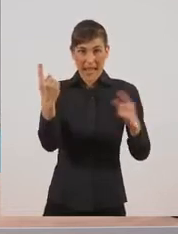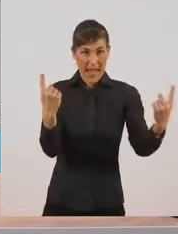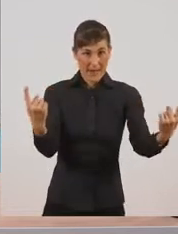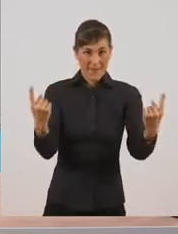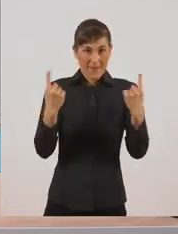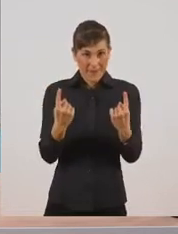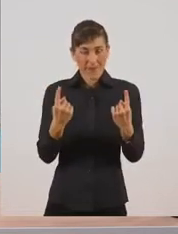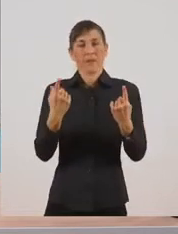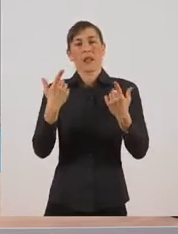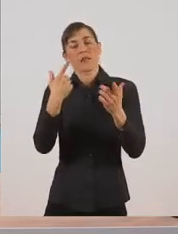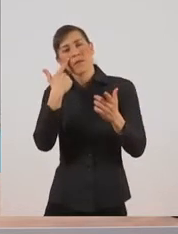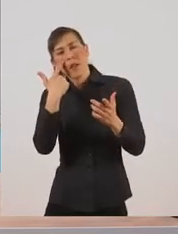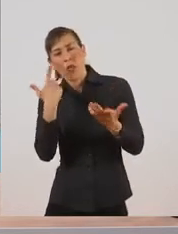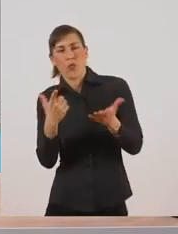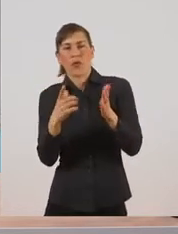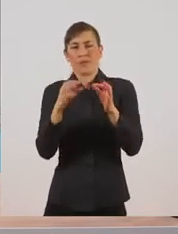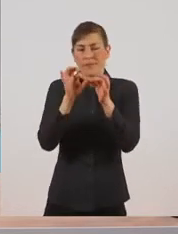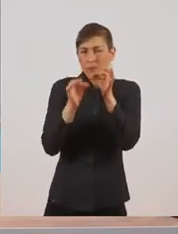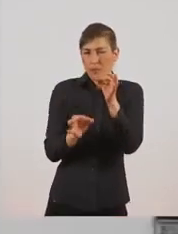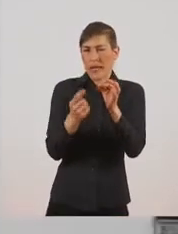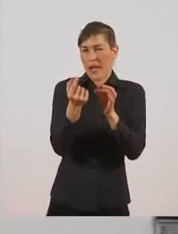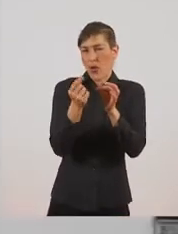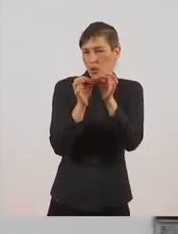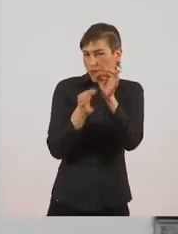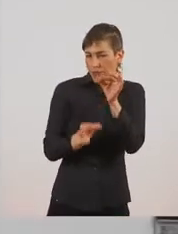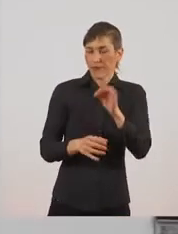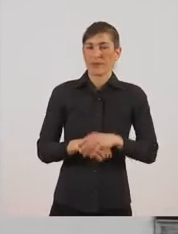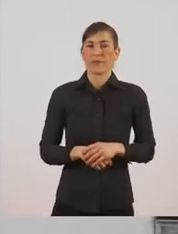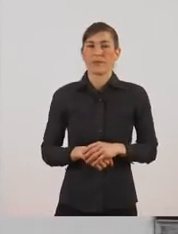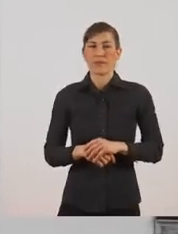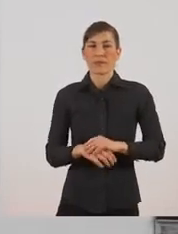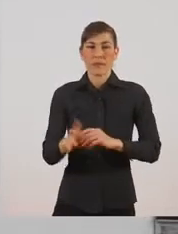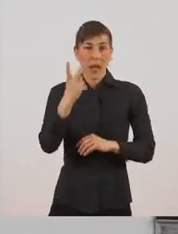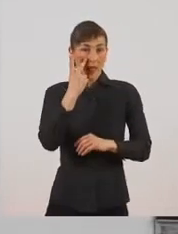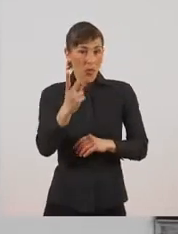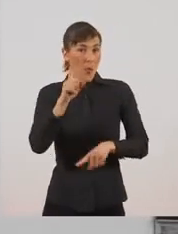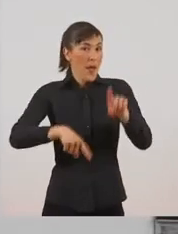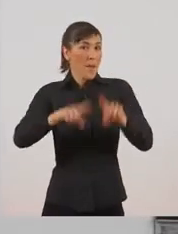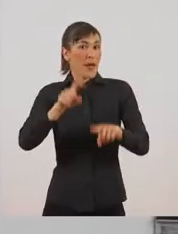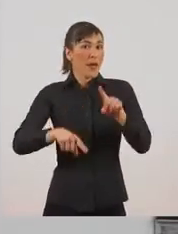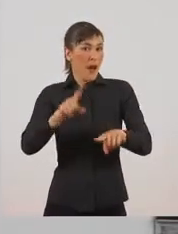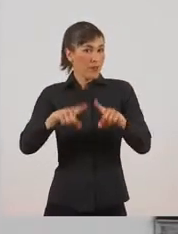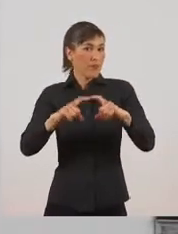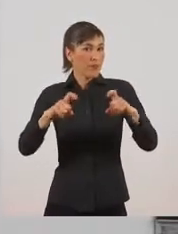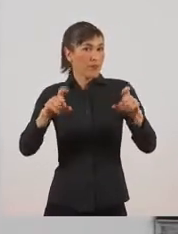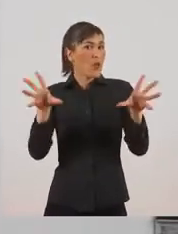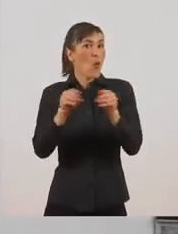σπονδυλωτά. Θα δούμε λίγο μερικά πράγματα για τον λύκο. Εδώ έχουμε